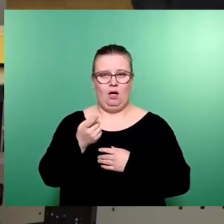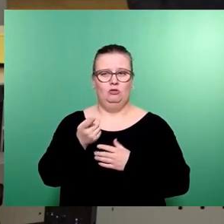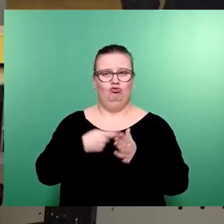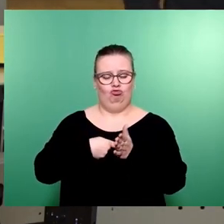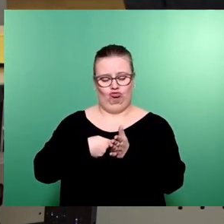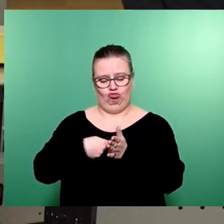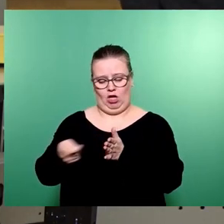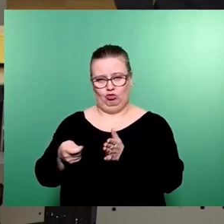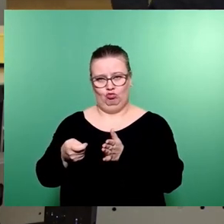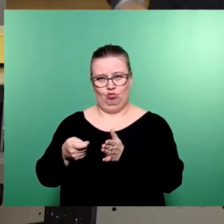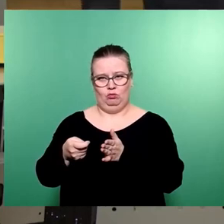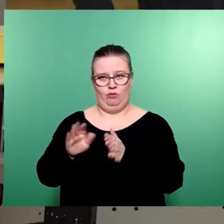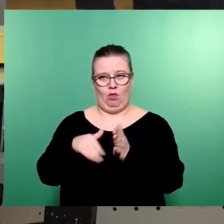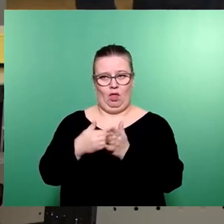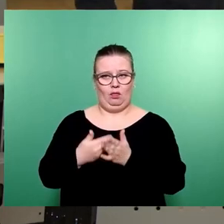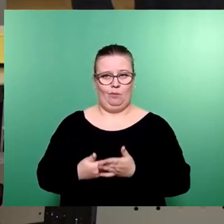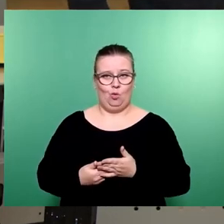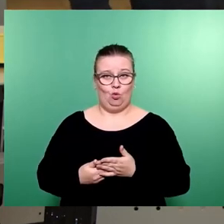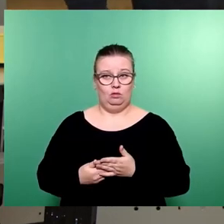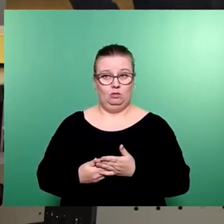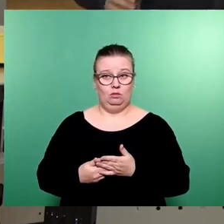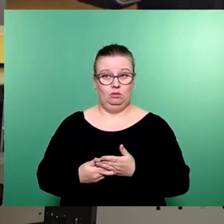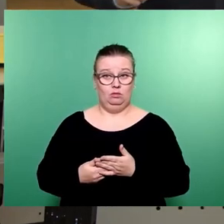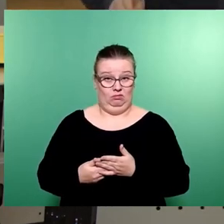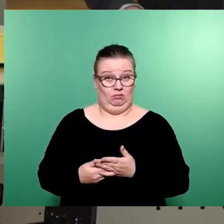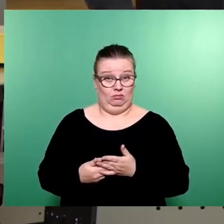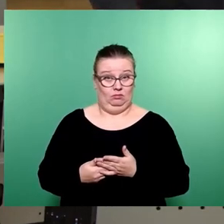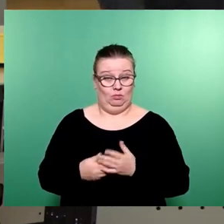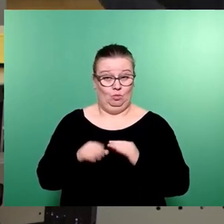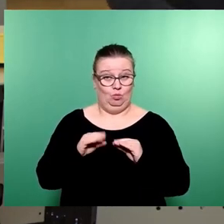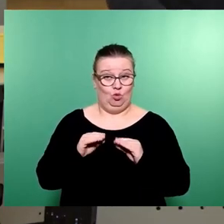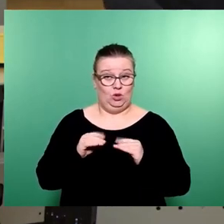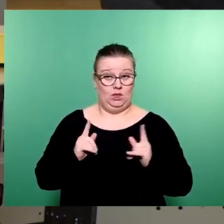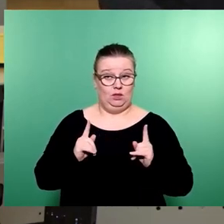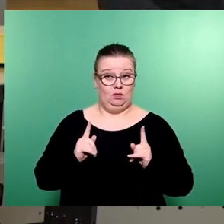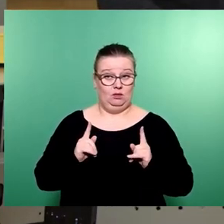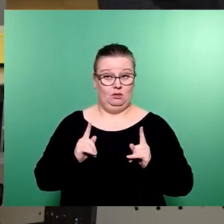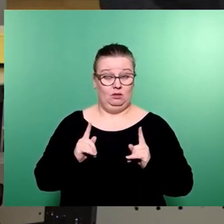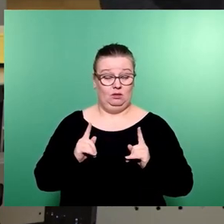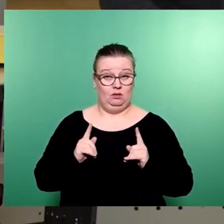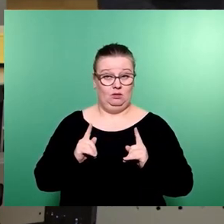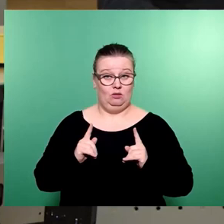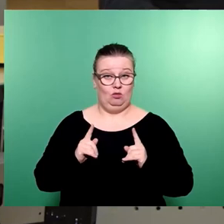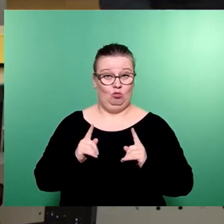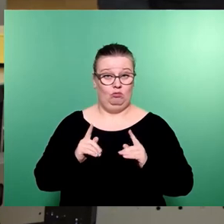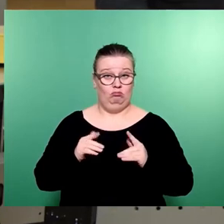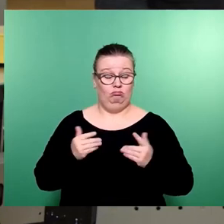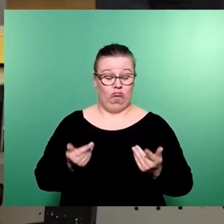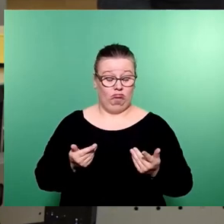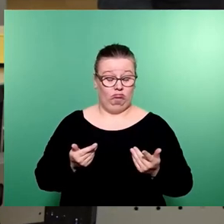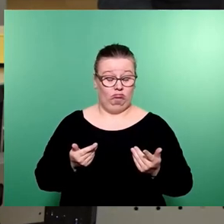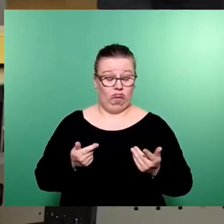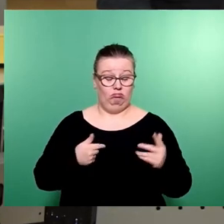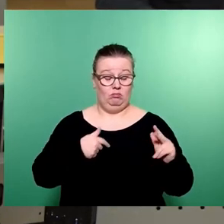von Angeboten in den Mund genommen. Das und das sozusagen steckt